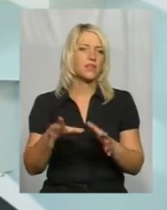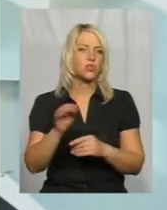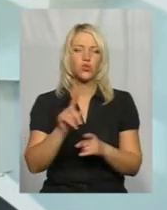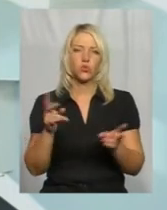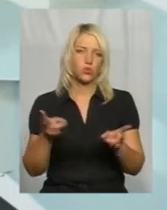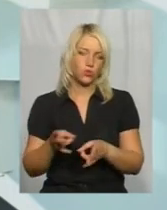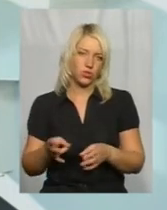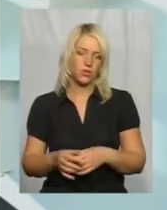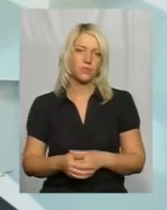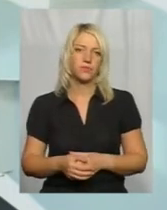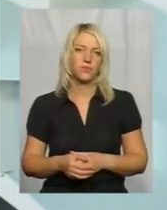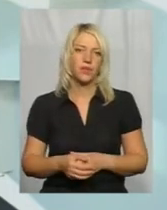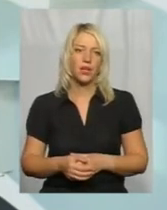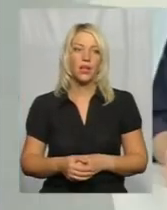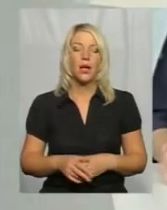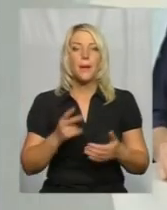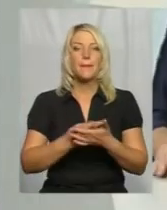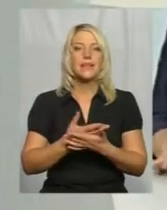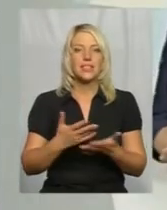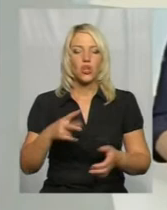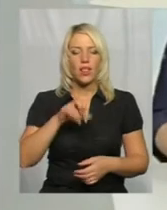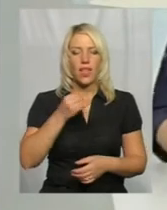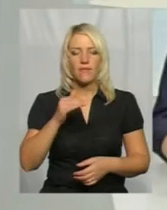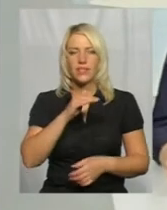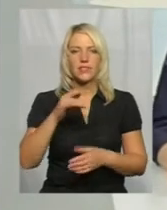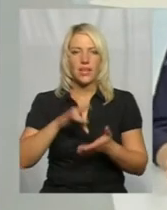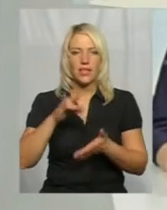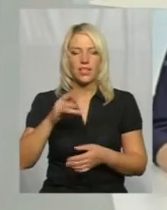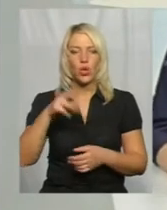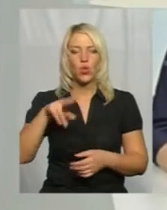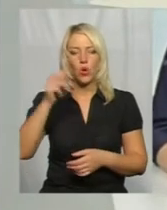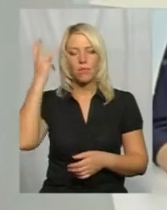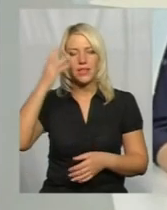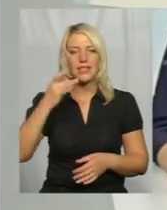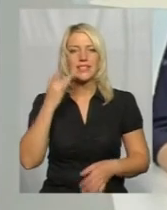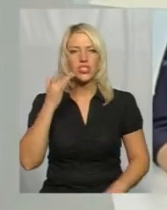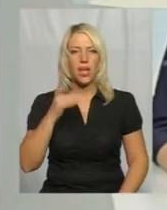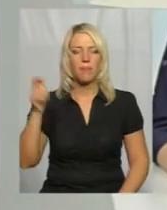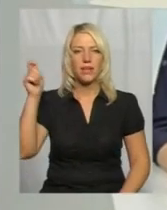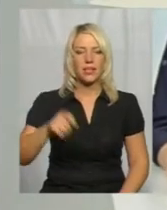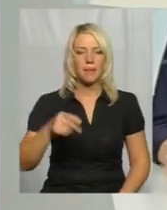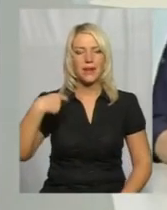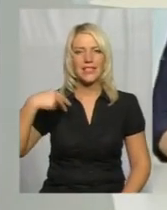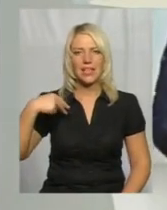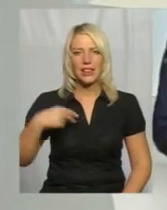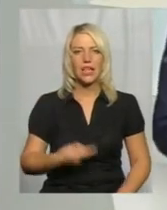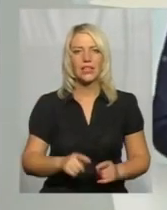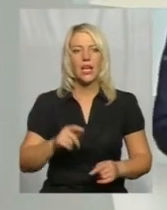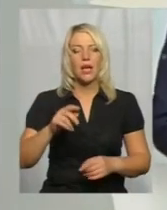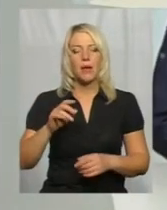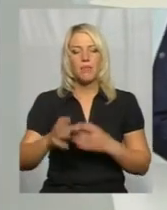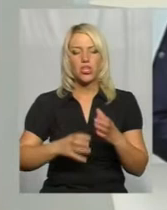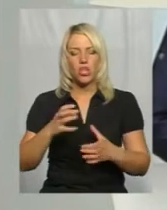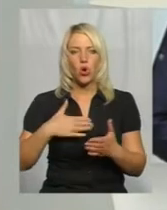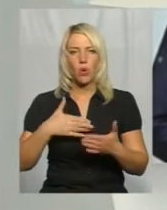потрібно. Презентуючи лайф-центр до Хмельницького із США навідалась президент міжнародної громадської організації